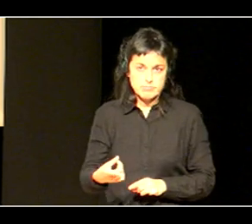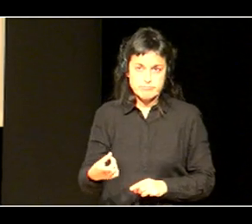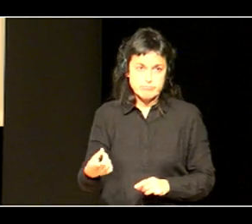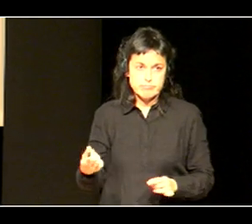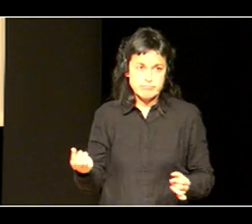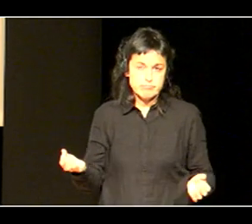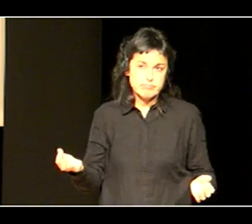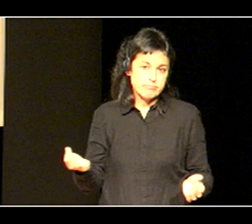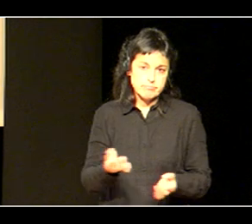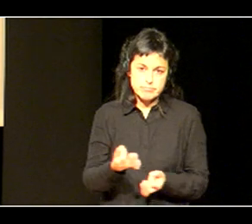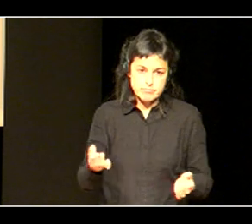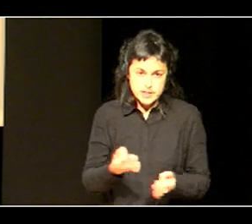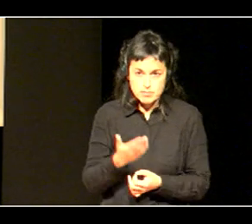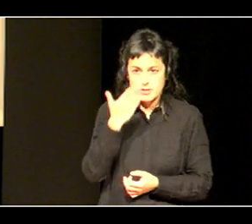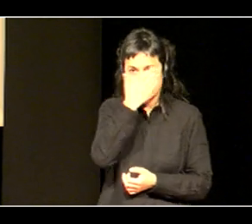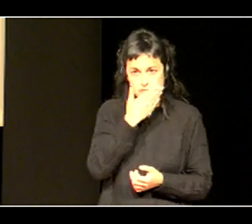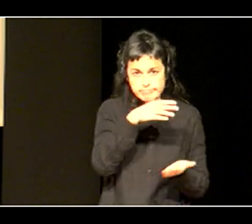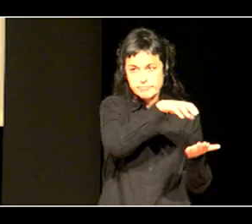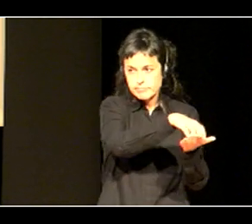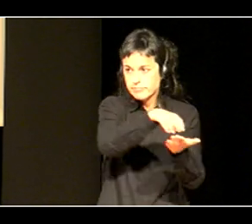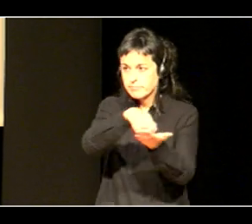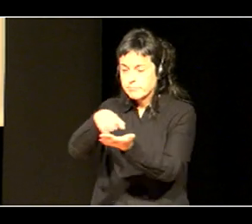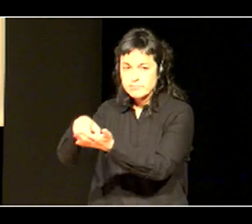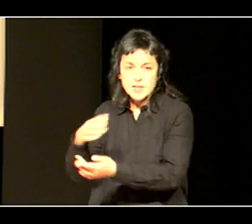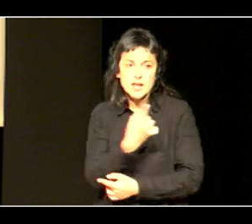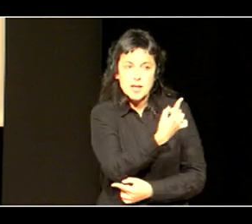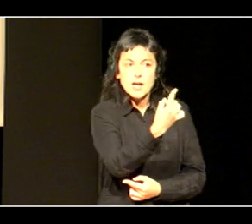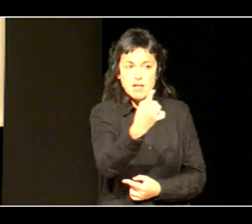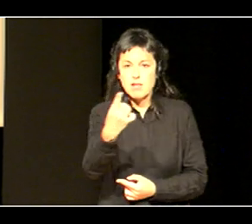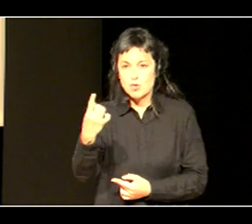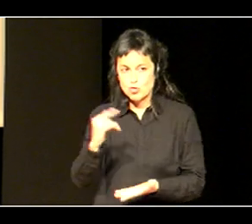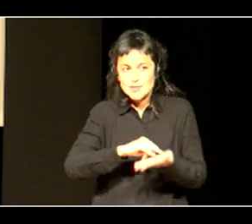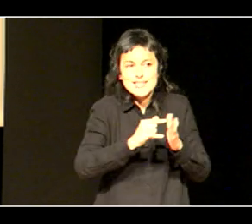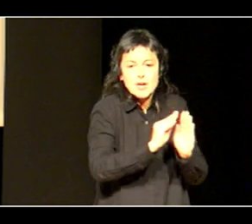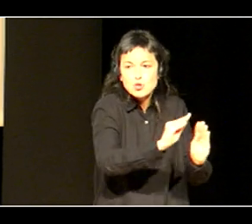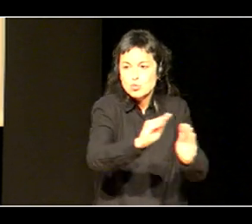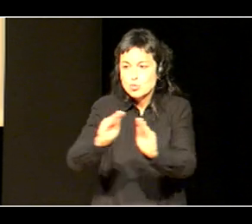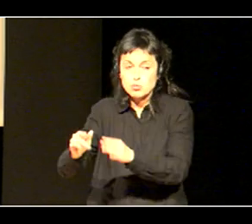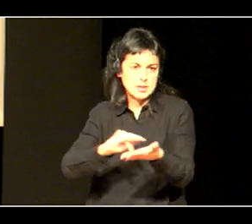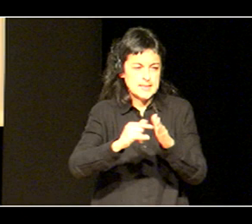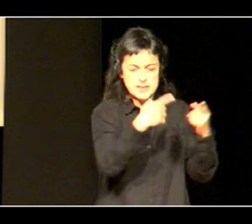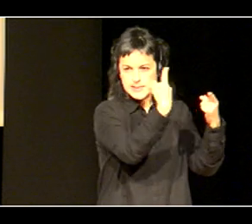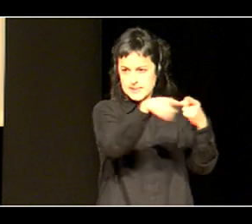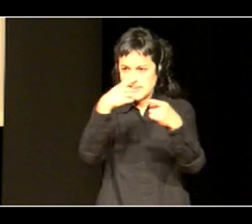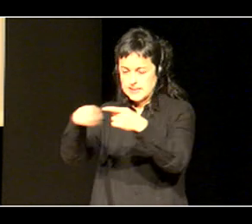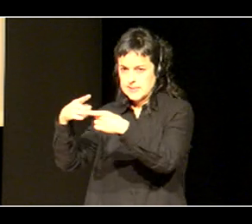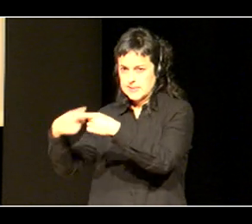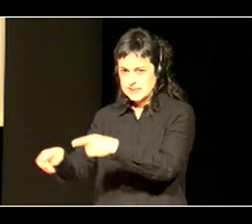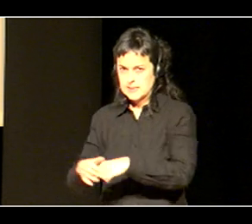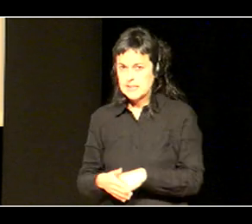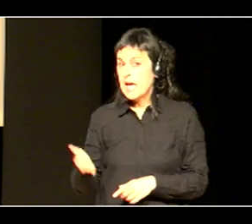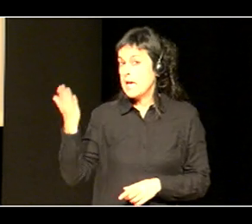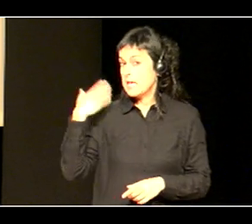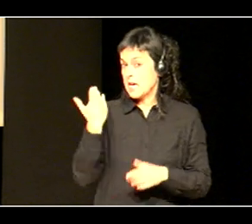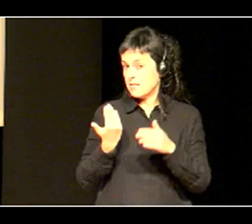ikastetze bakoitzean, horbe bai, badaukagu sistema bat, ez, sistemak diferentia dira, eta gaur ere, lehengo oponentzian,